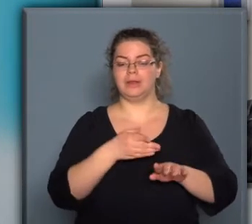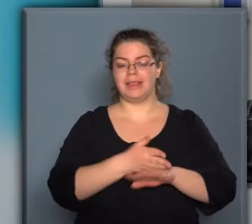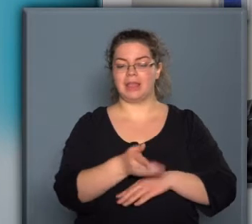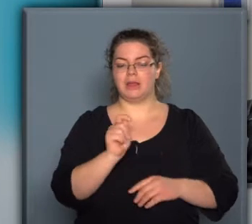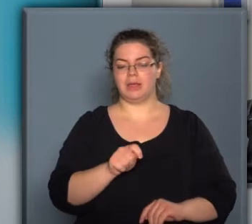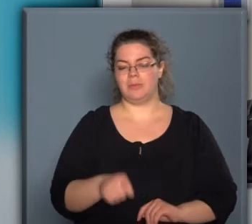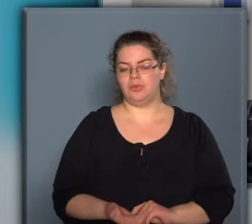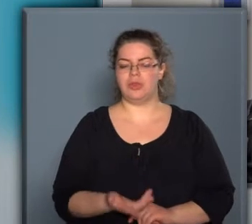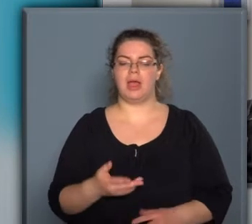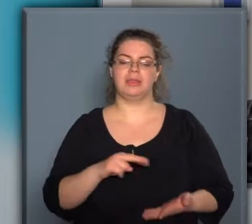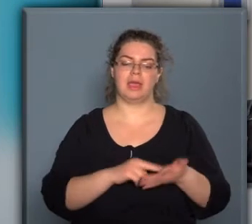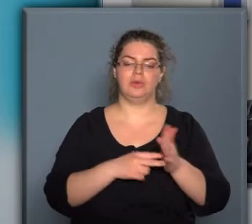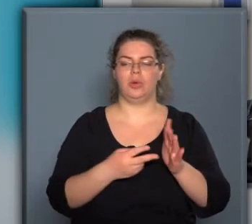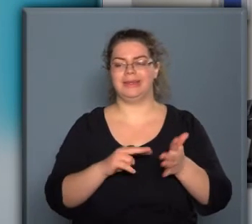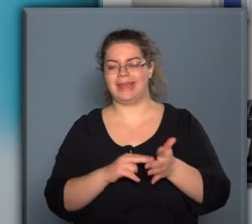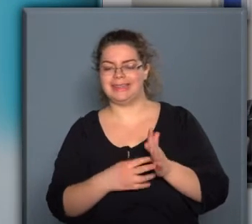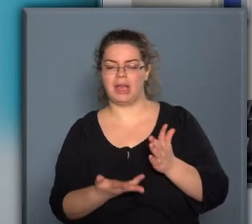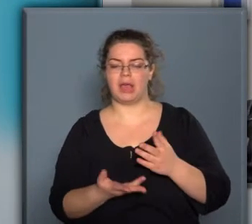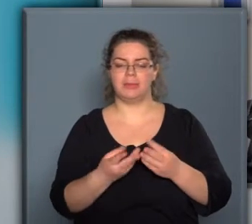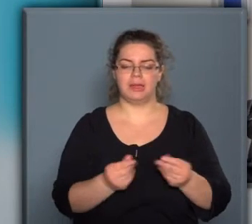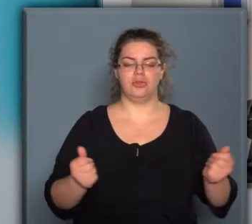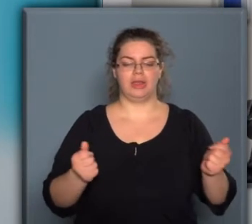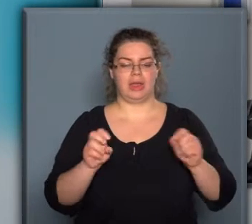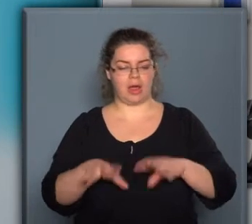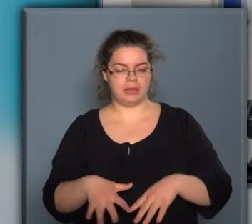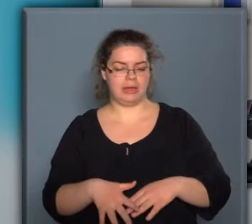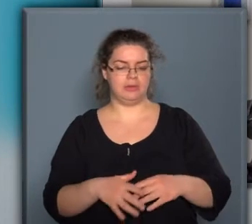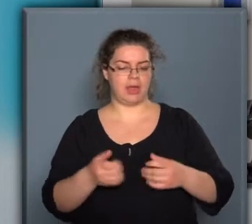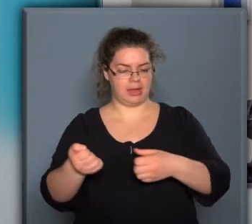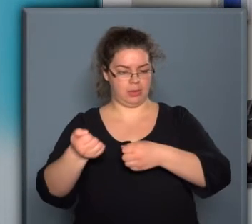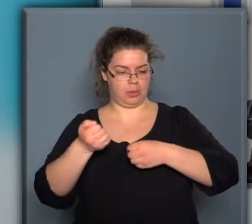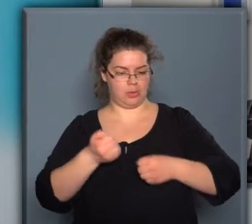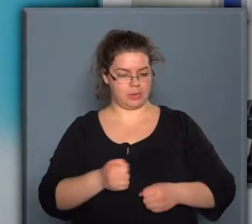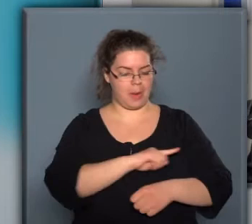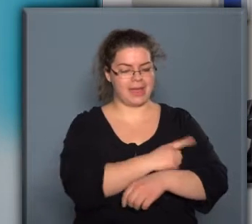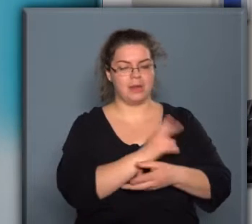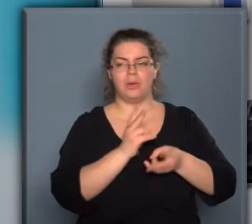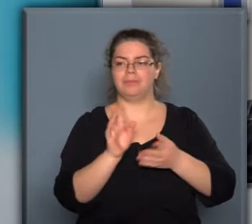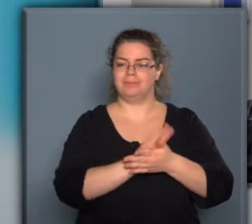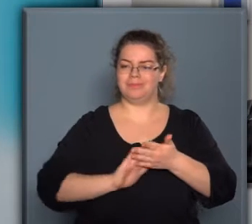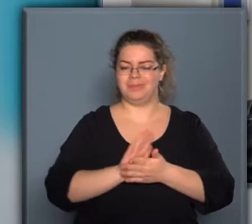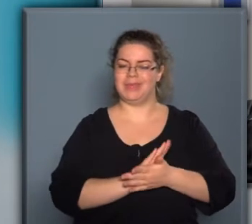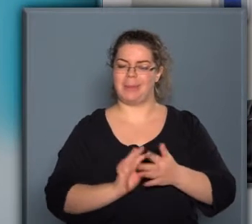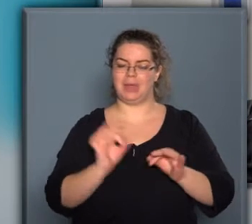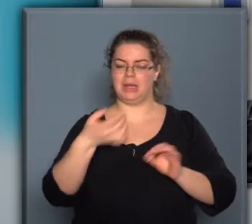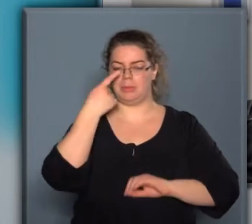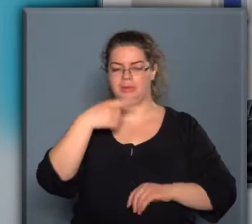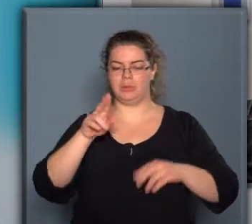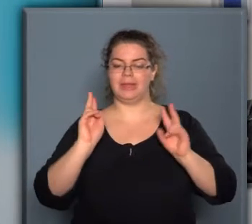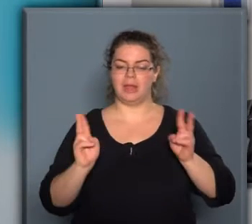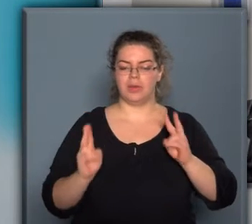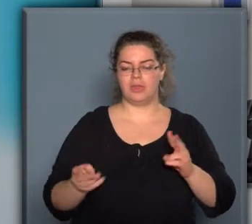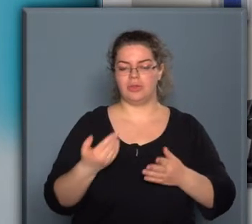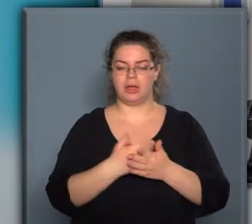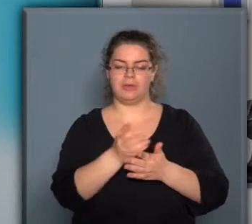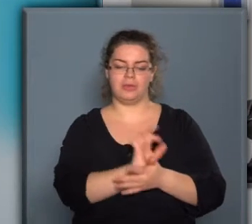képviselt technológiai, technikai, minőségi, hatékonysági húzőerő, hogy milyen mértékben tud érvényesülni